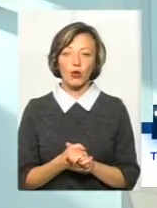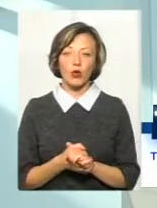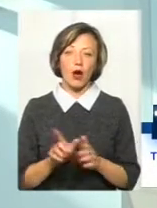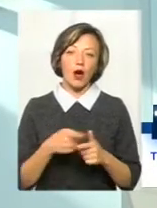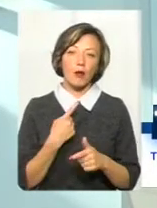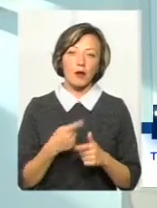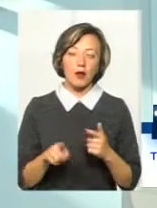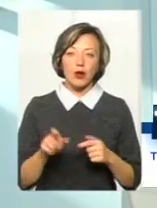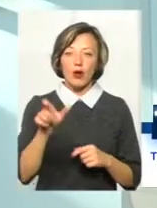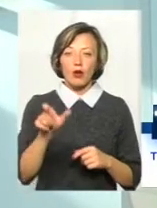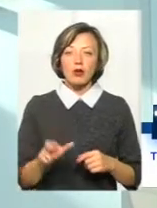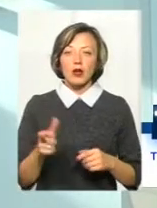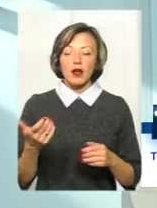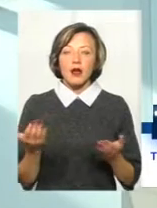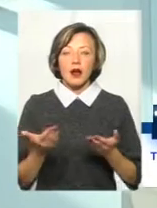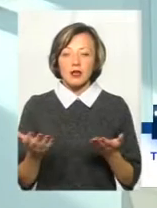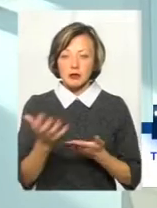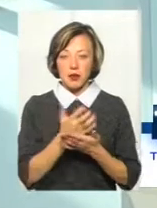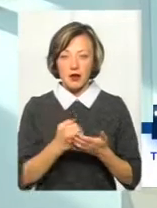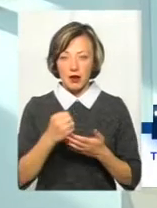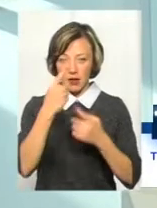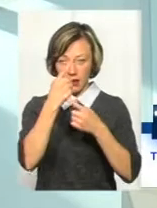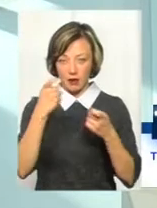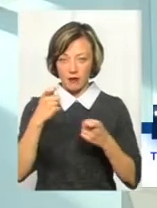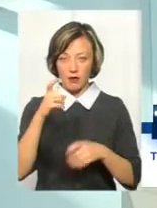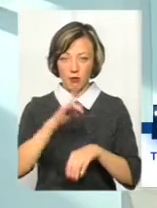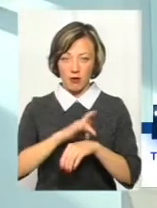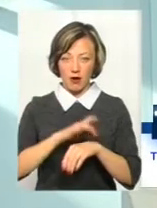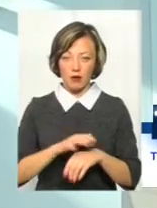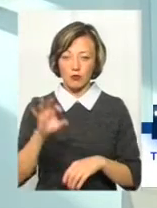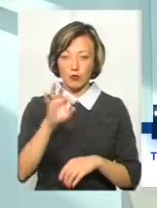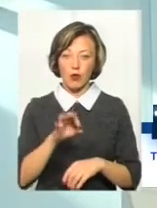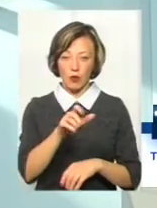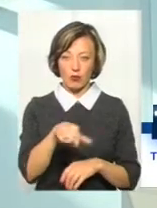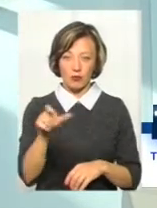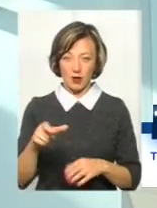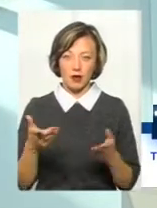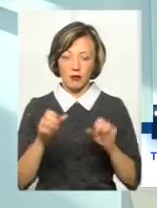або та особа, яка збирає інформацію про потенційних жертв,